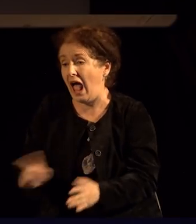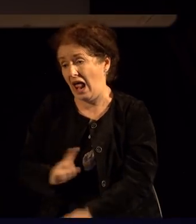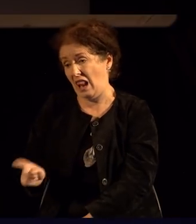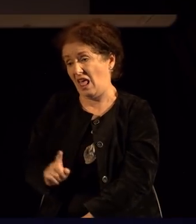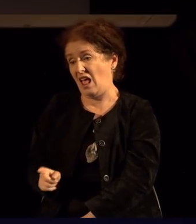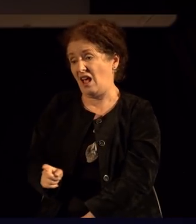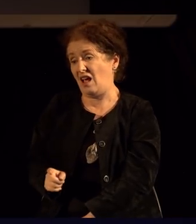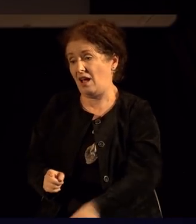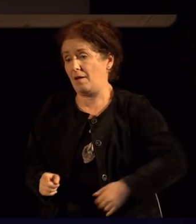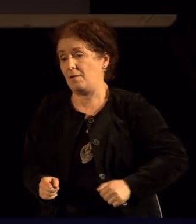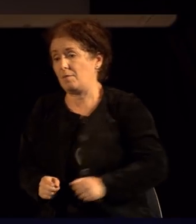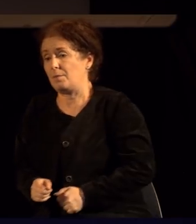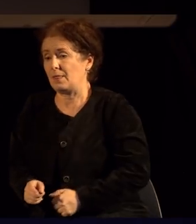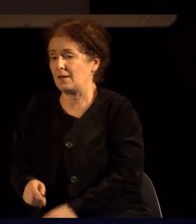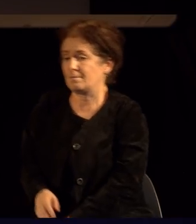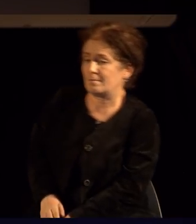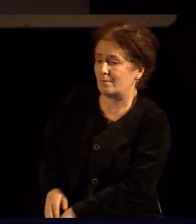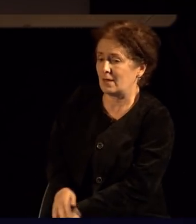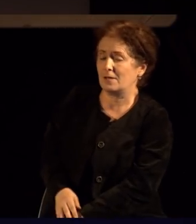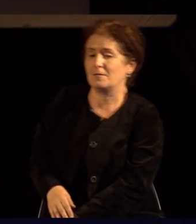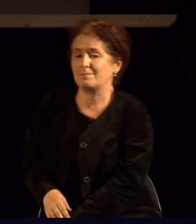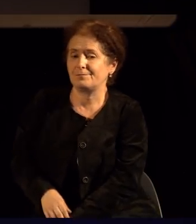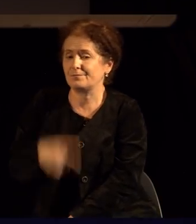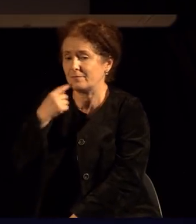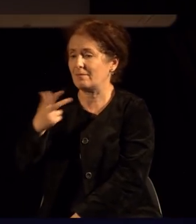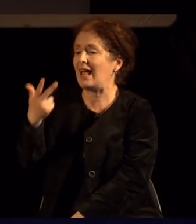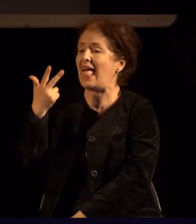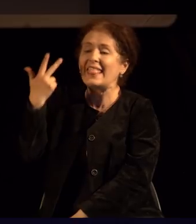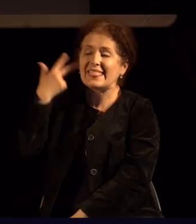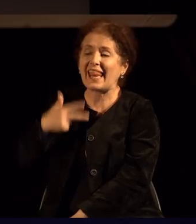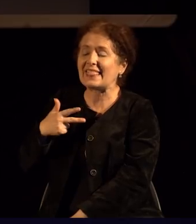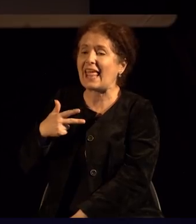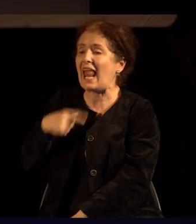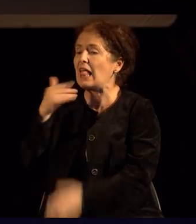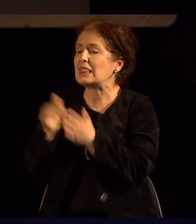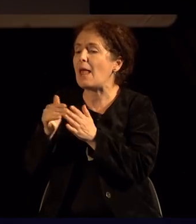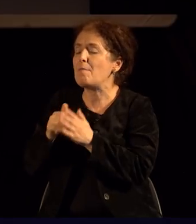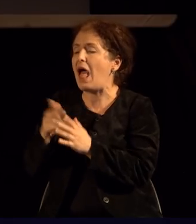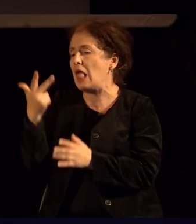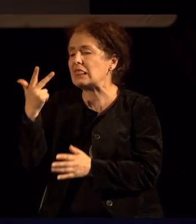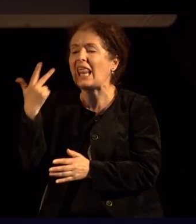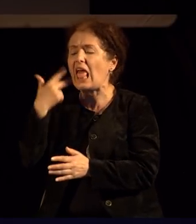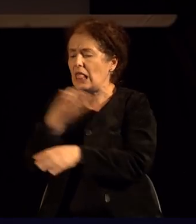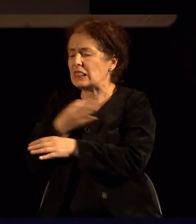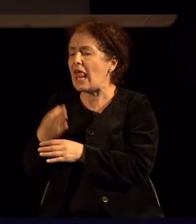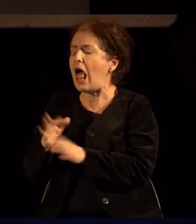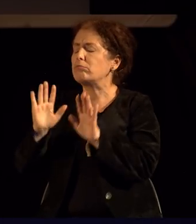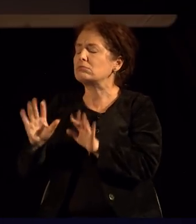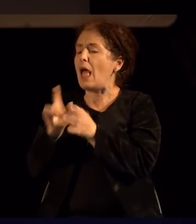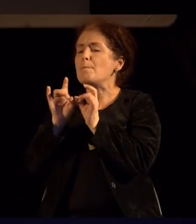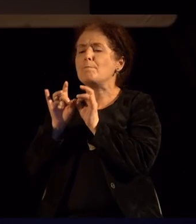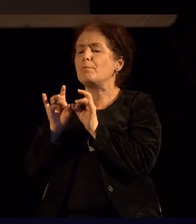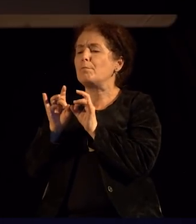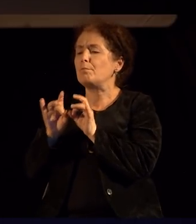да уживаш три дена, три дена да бидеш во безвремена состојба. А зашто да се